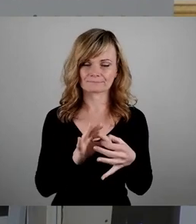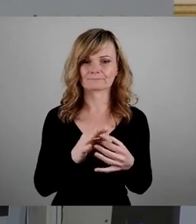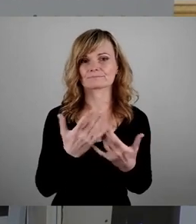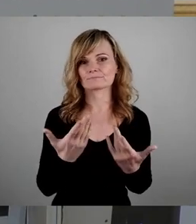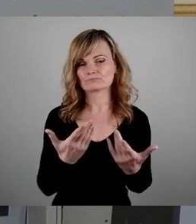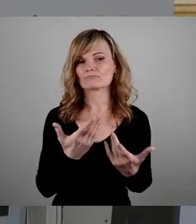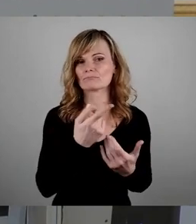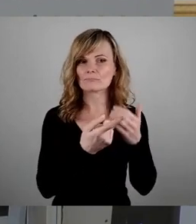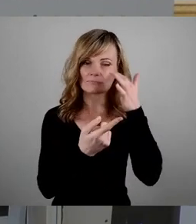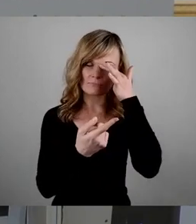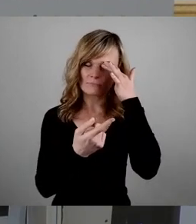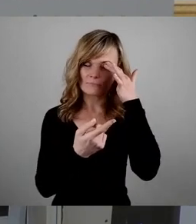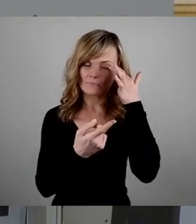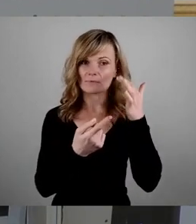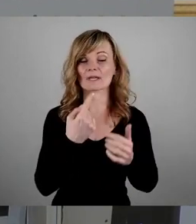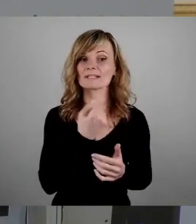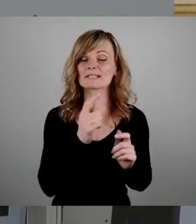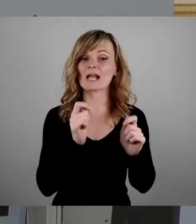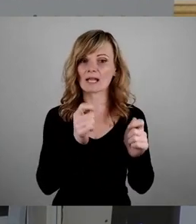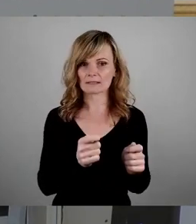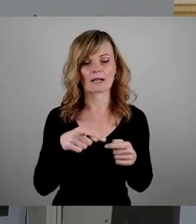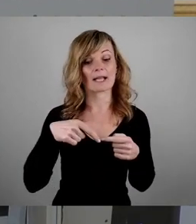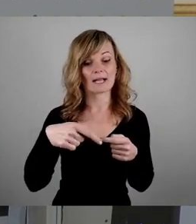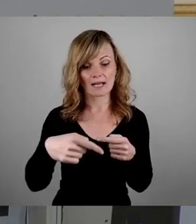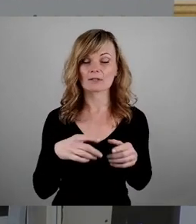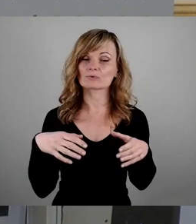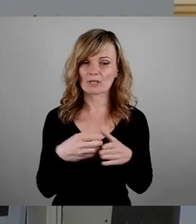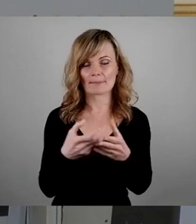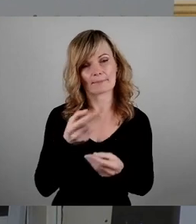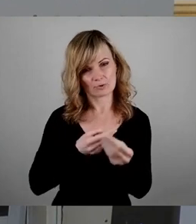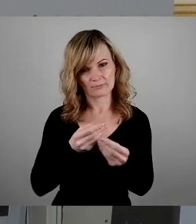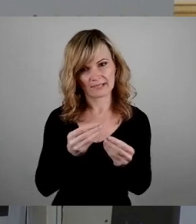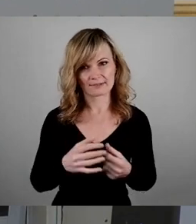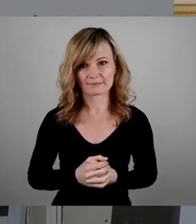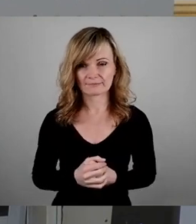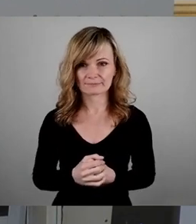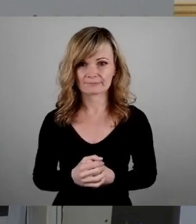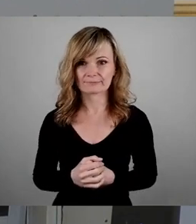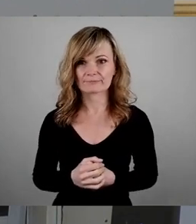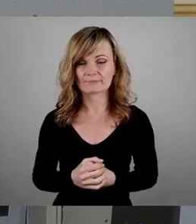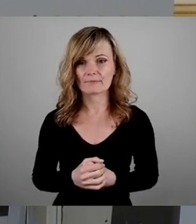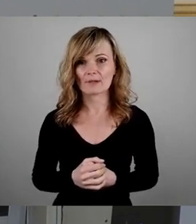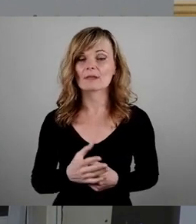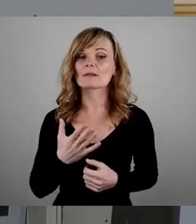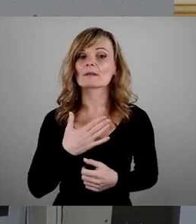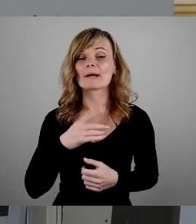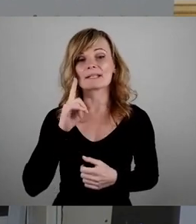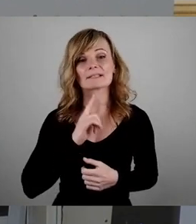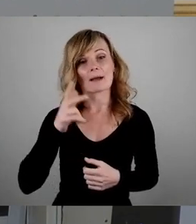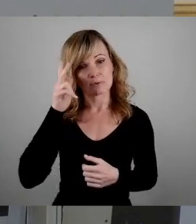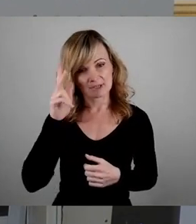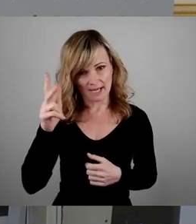Diesen Antrag werden wir ja auch gleich miteinander besprechen. Meine Damen und Herren, wir haben